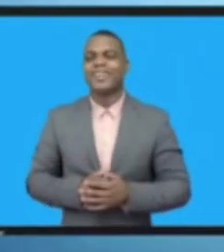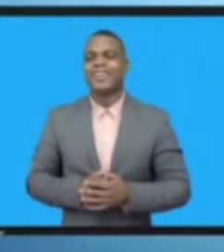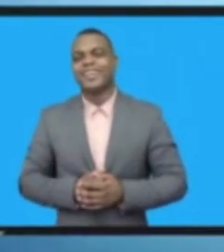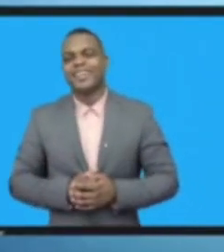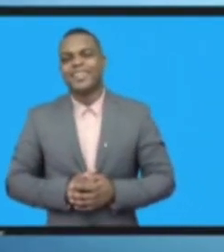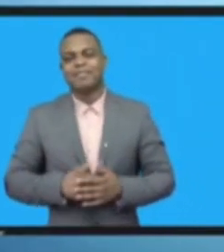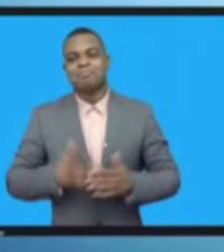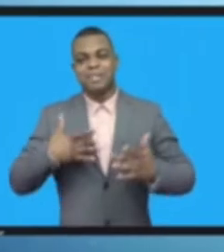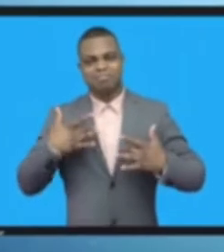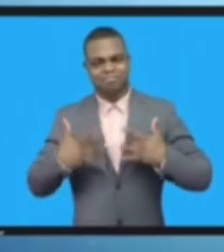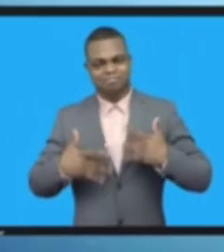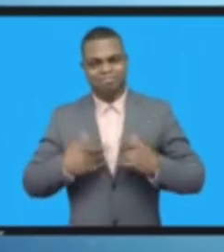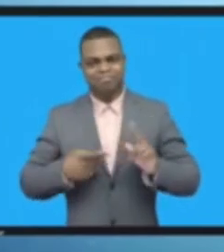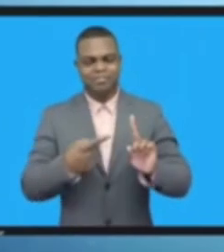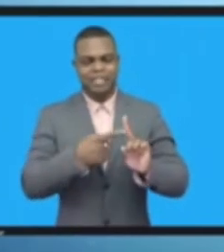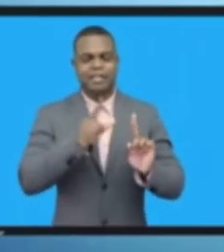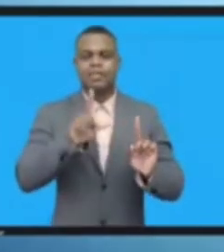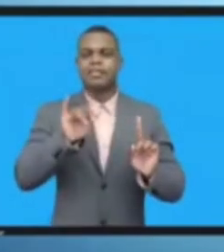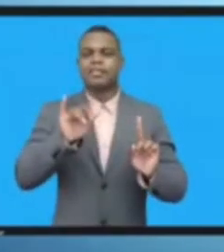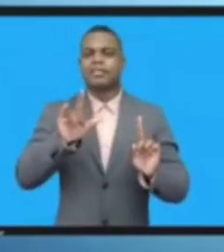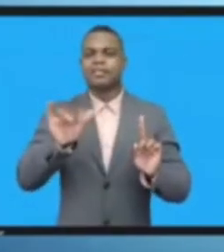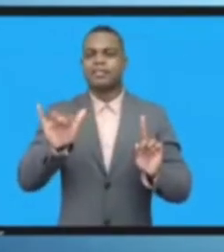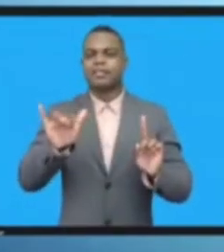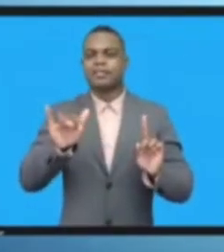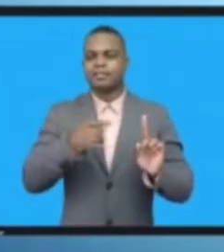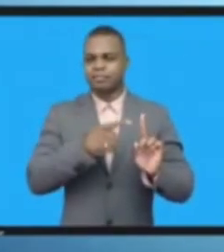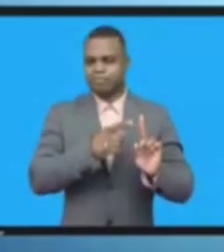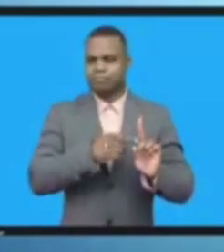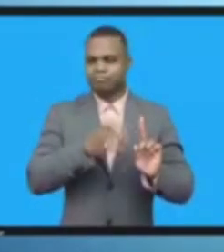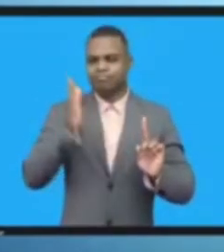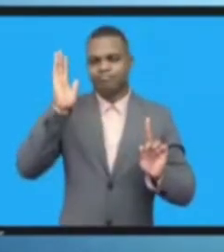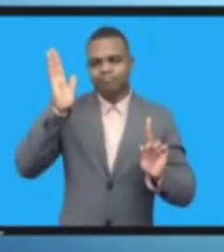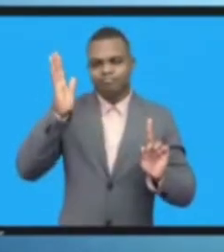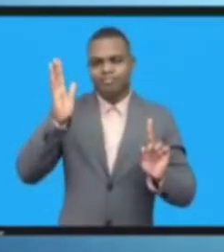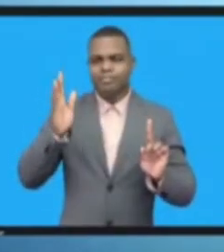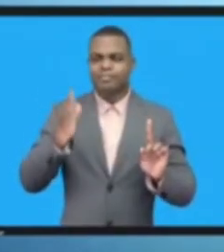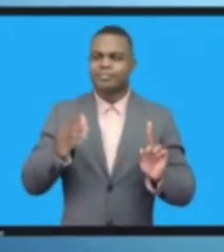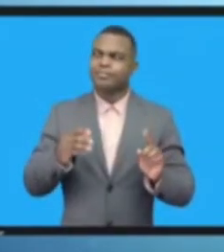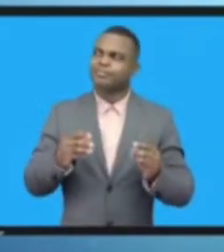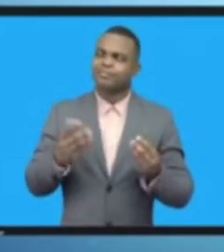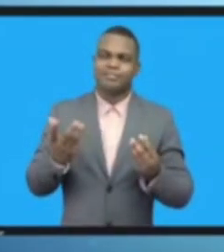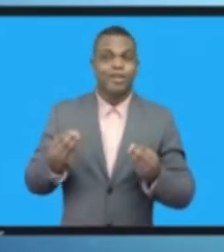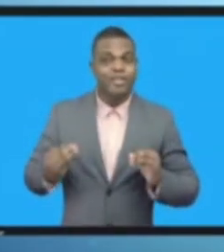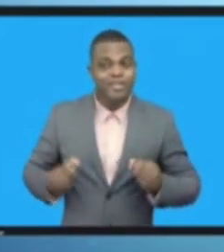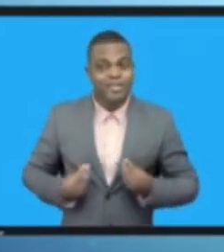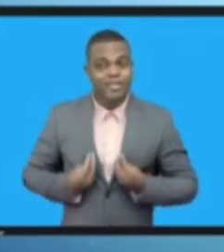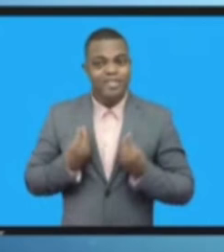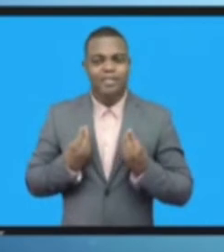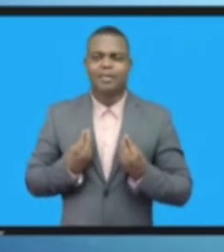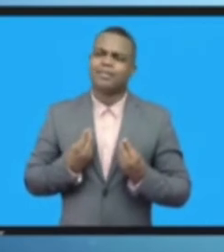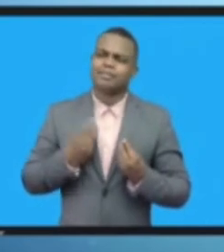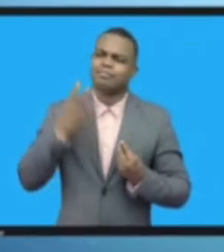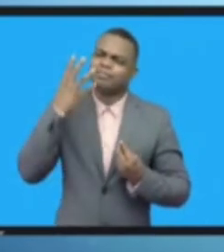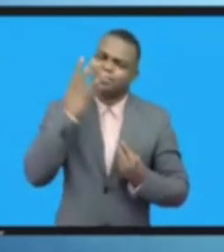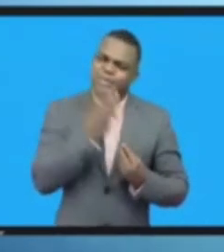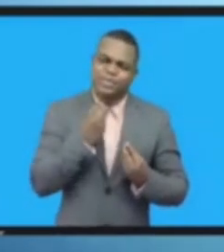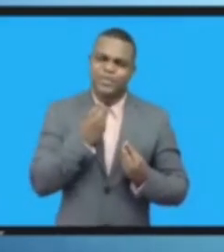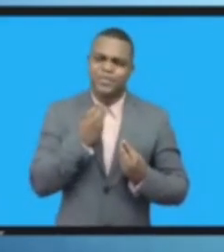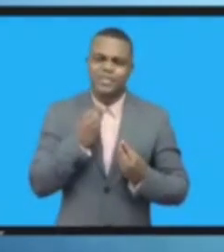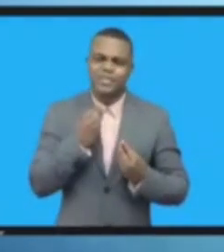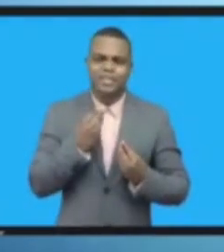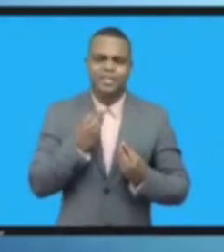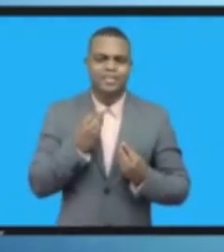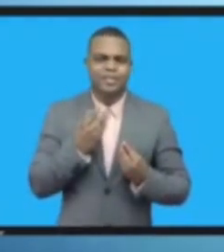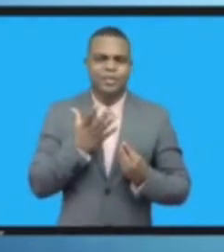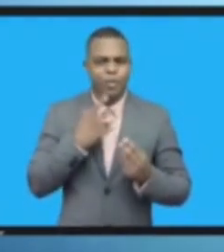بأن أكون أثمن ملاحظات الليلي وحبذ لو كنت شابا